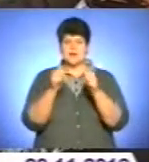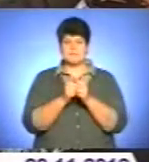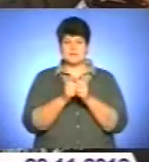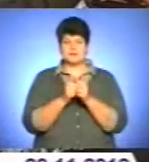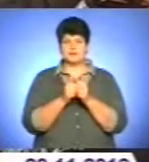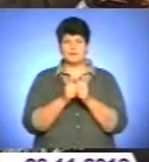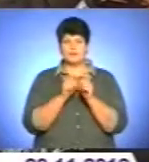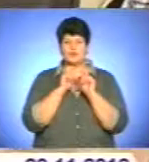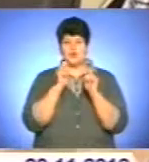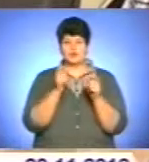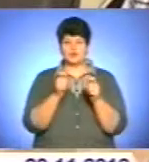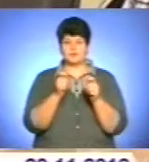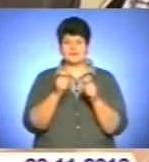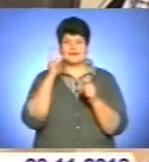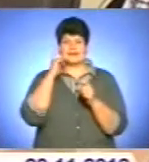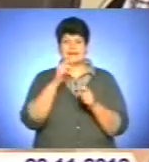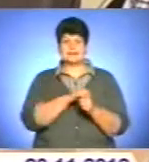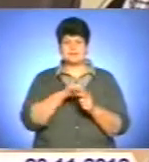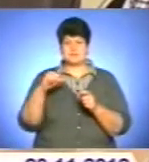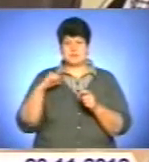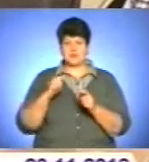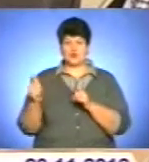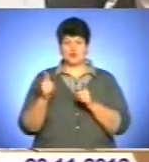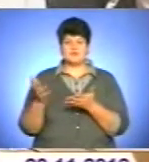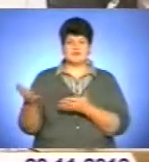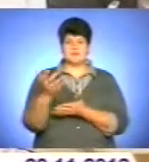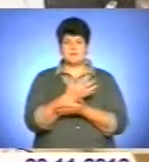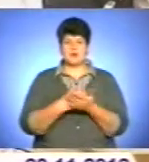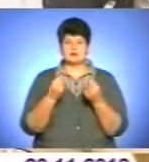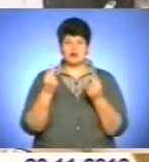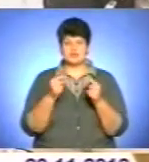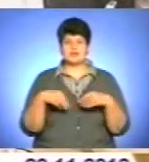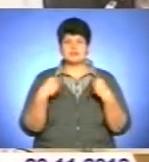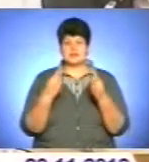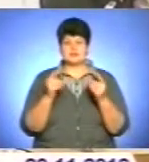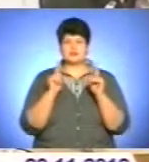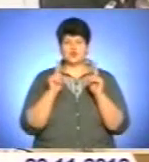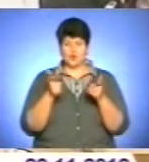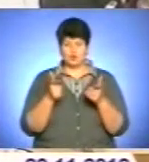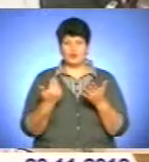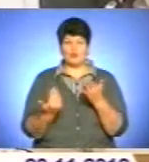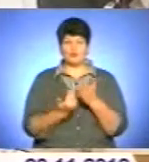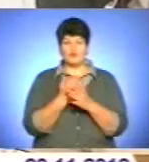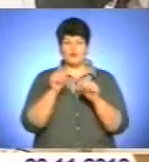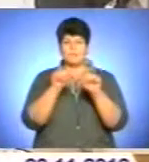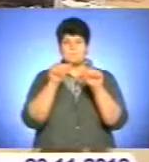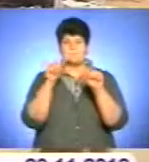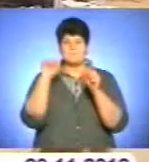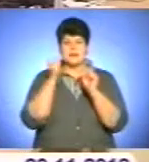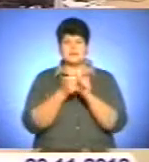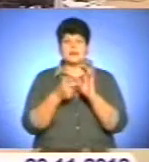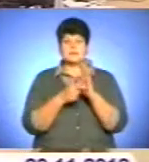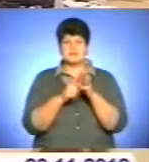відновлення монумента кажуть, кияни самі готові зібрати кошти. Проте, чи дасть згоду на встановлення оновленого пам'ятника Кабінет